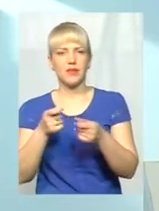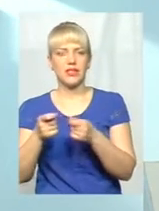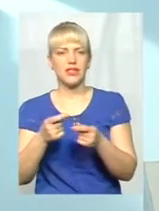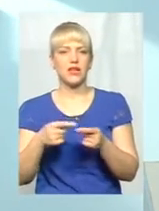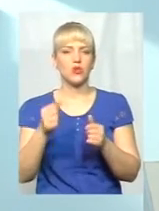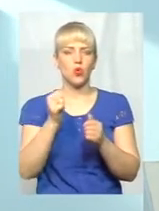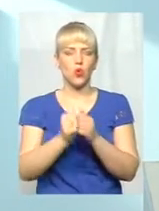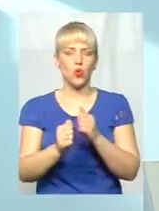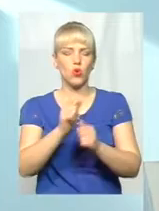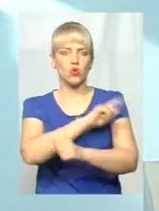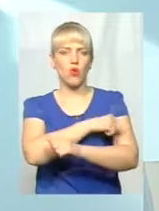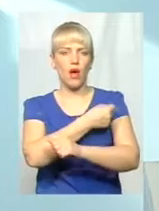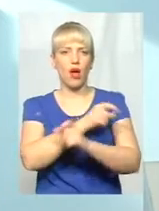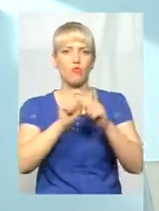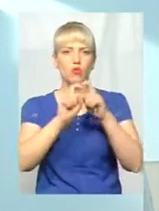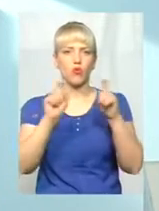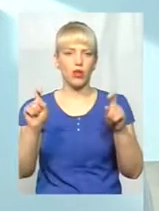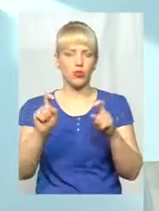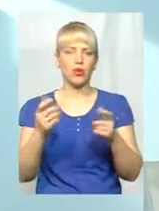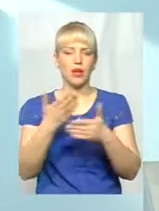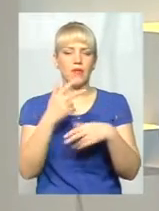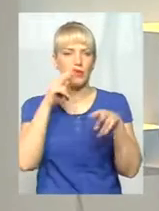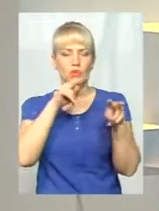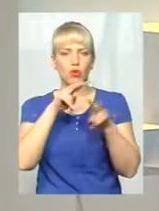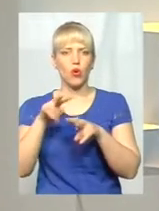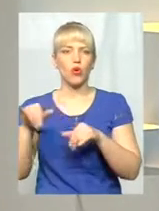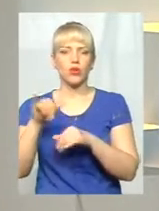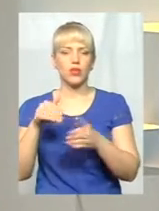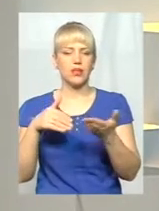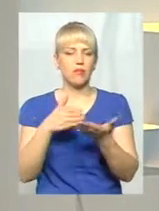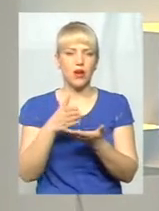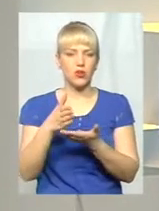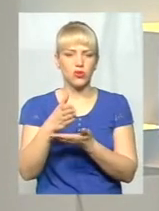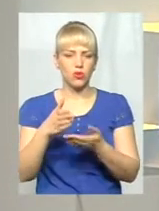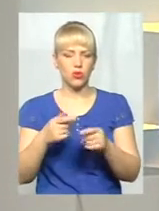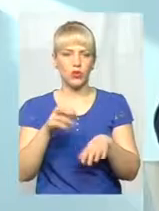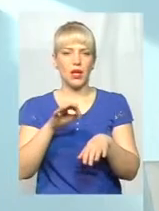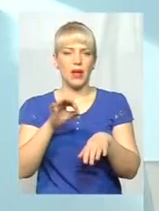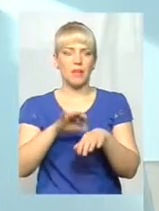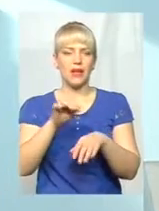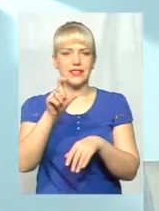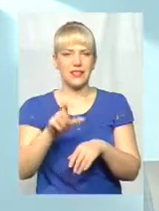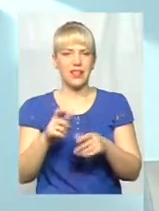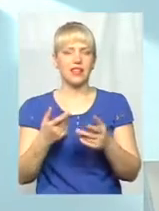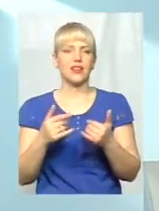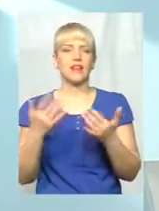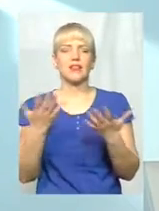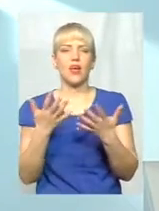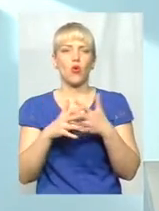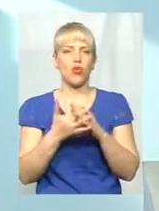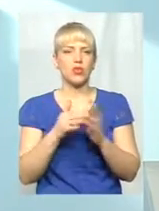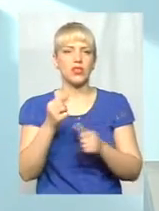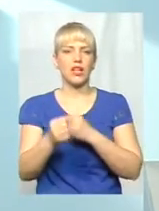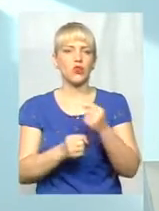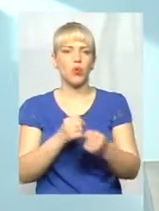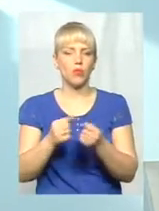амбулаторію ми прослідковували, куди має маршрут пацієнта, звідки з якого села добирати ці шляхи. В тому